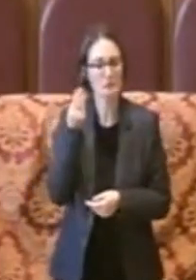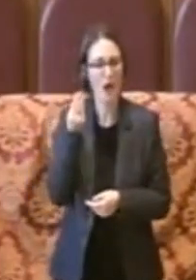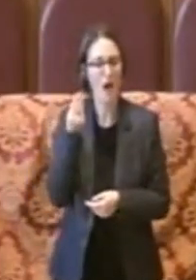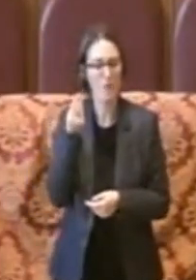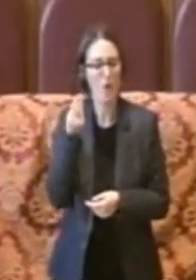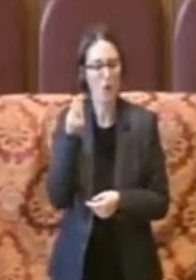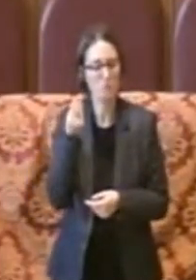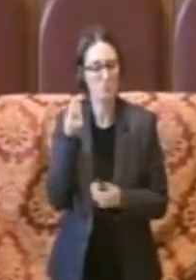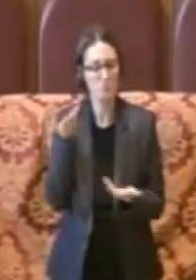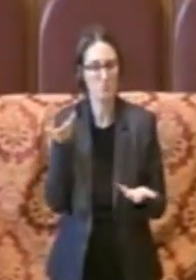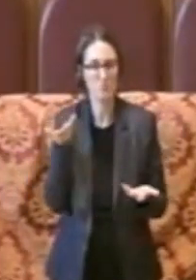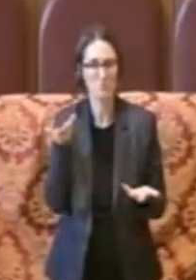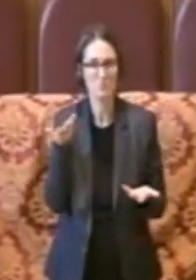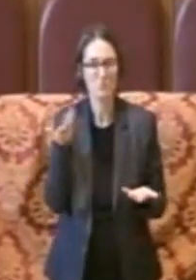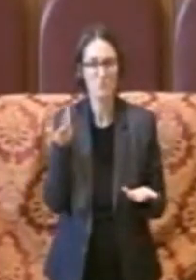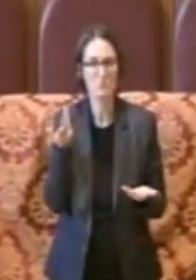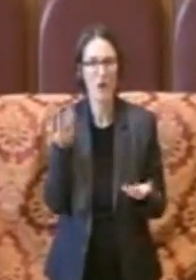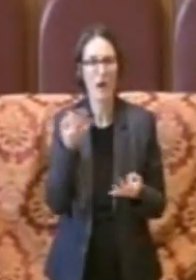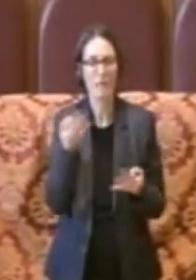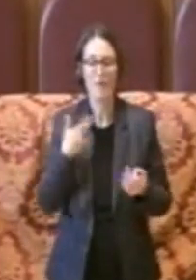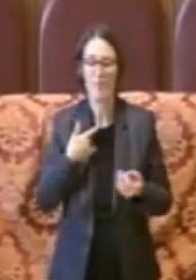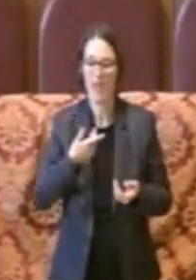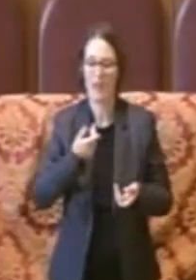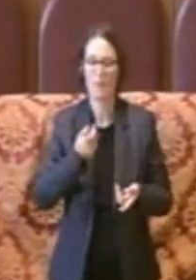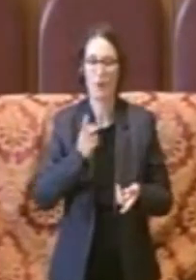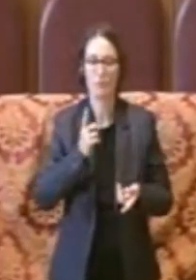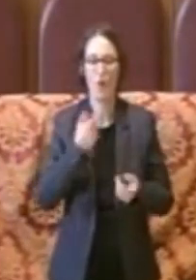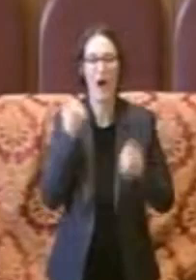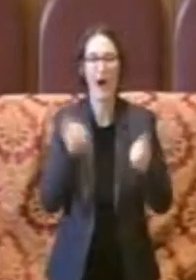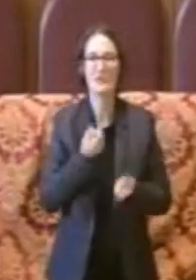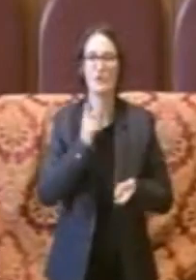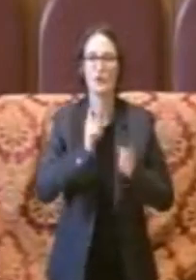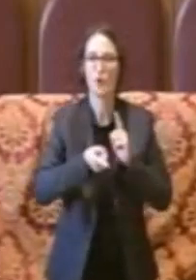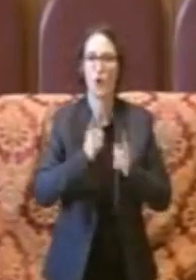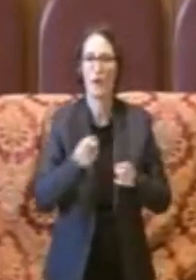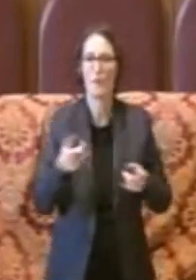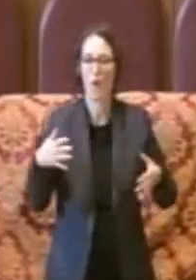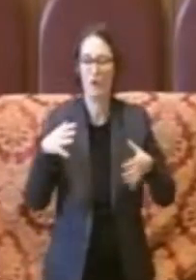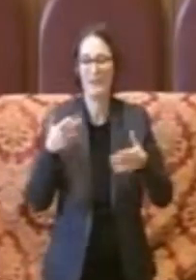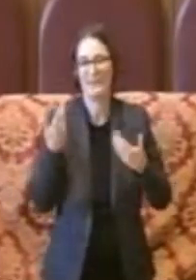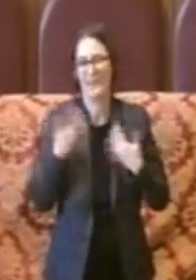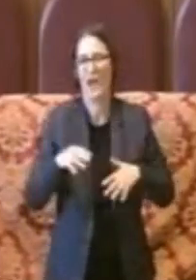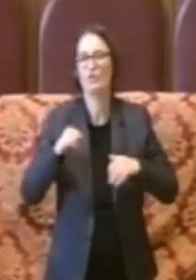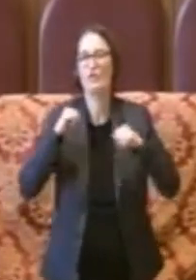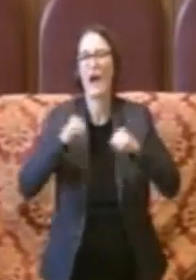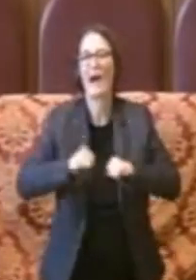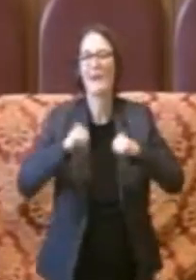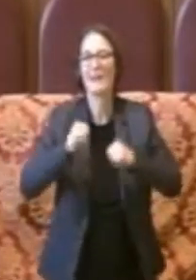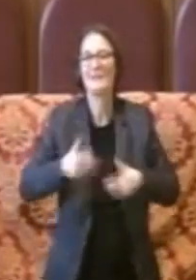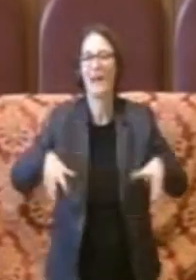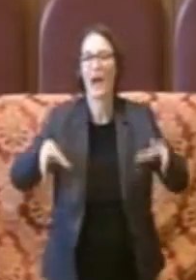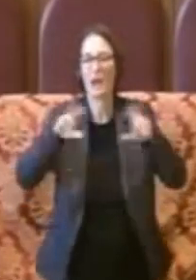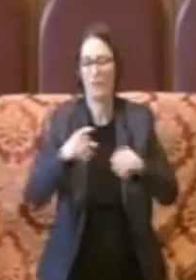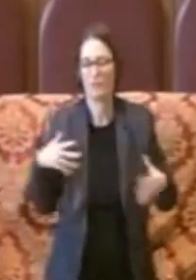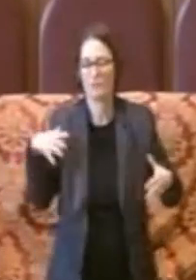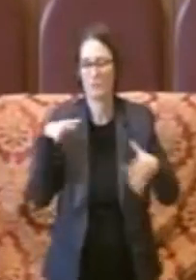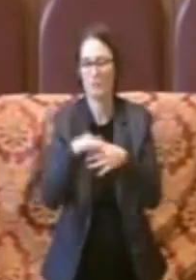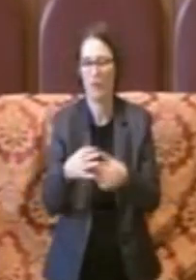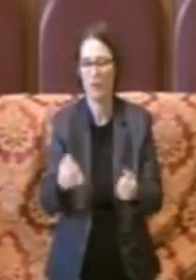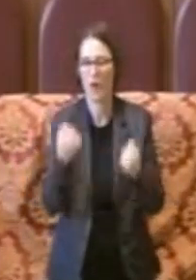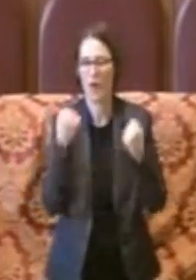politicamente all'azione politica di risanamento che stiamo portando avanti nel corso di